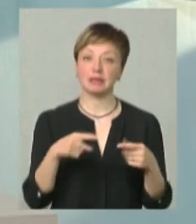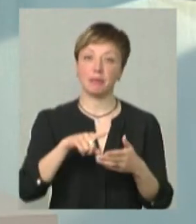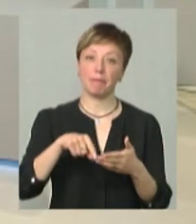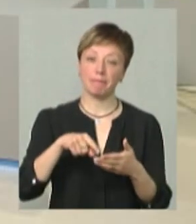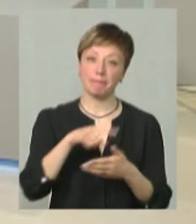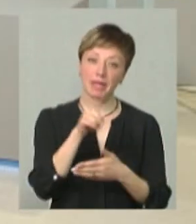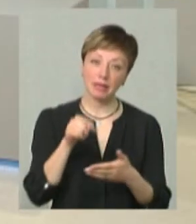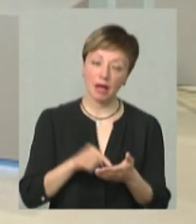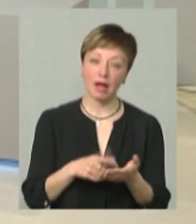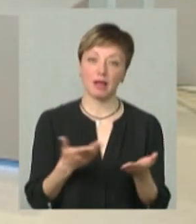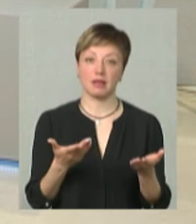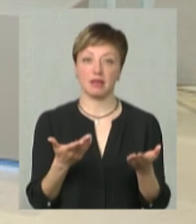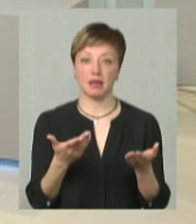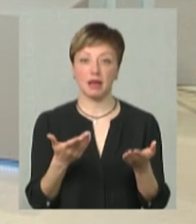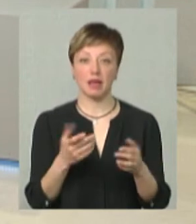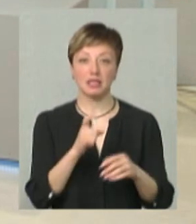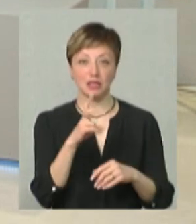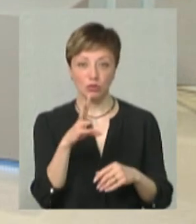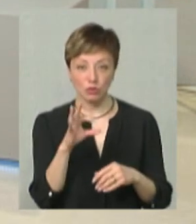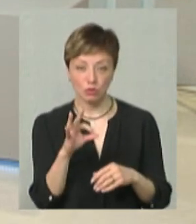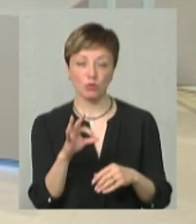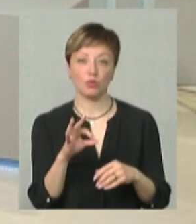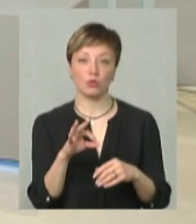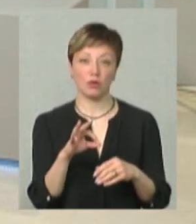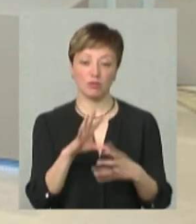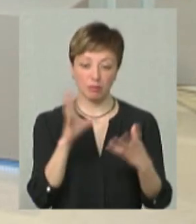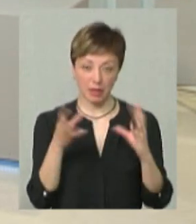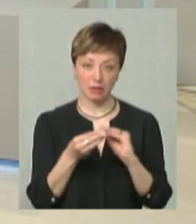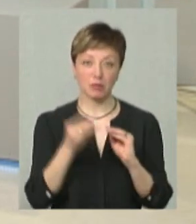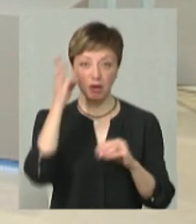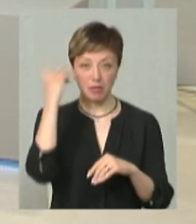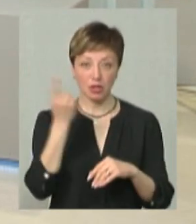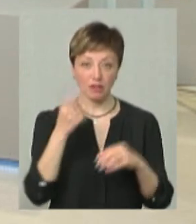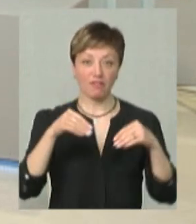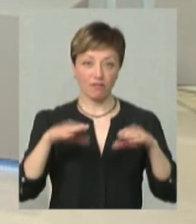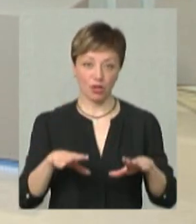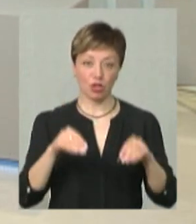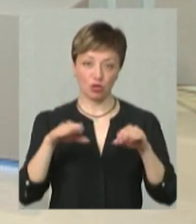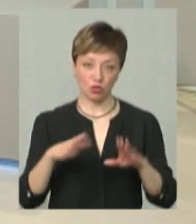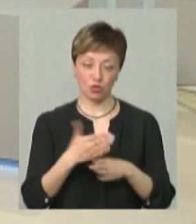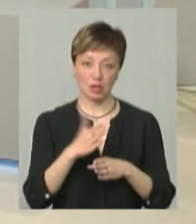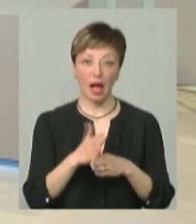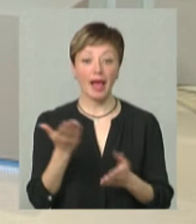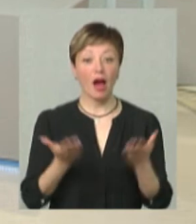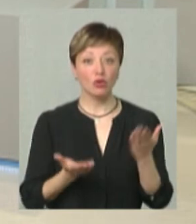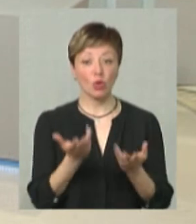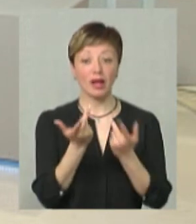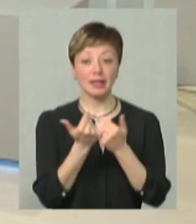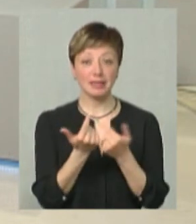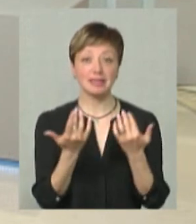незалежного тестування, в принципі, на Хмельниччині вирішуються. Якщо говорити про кількість